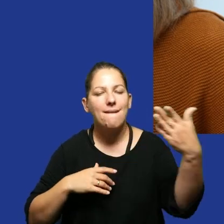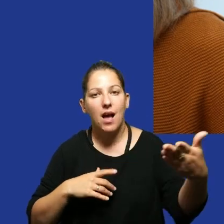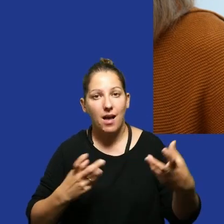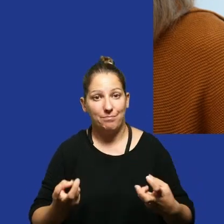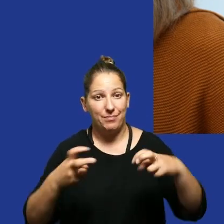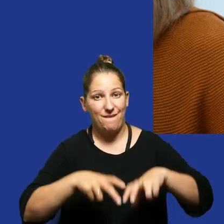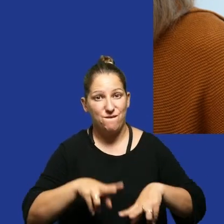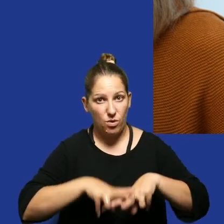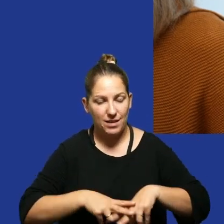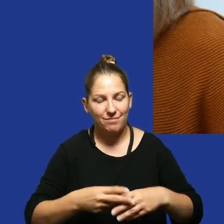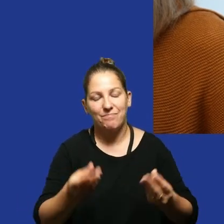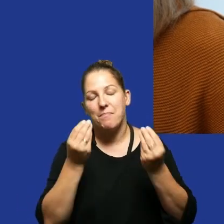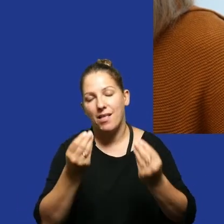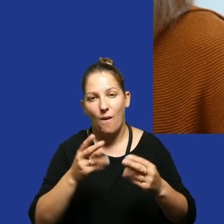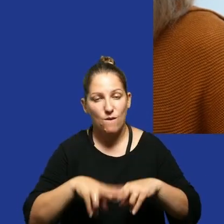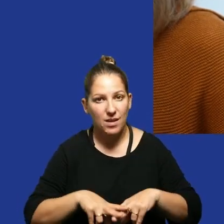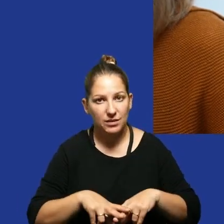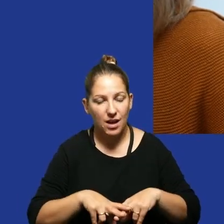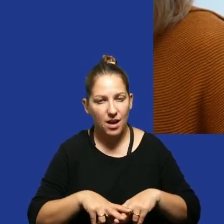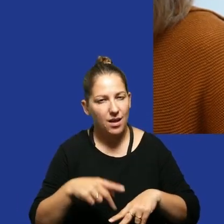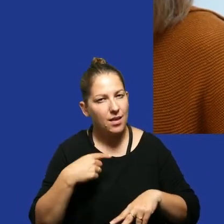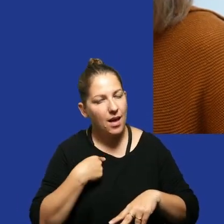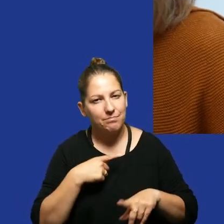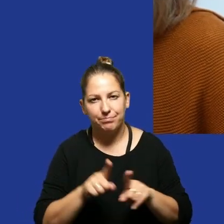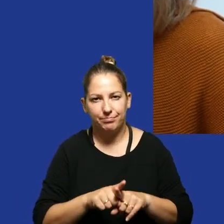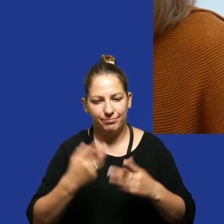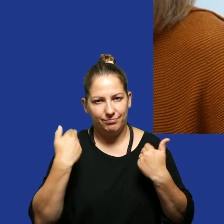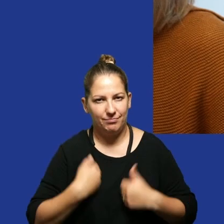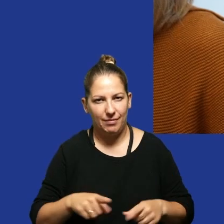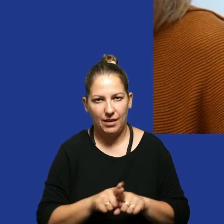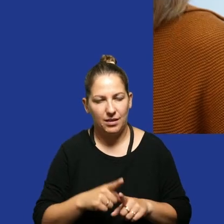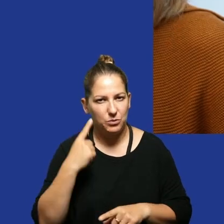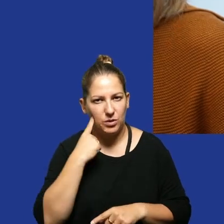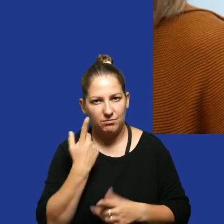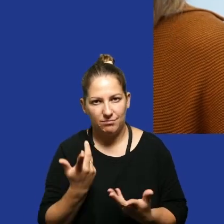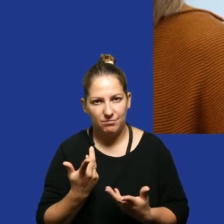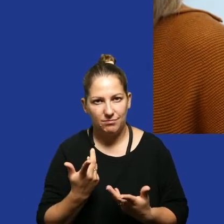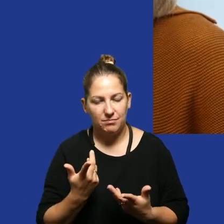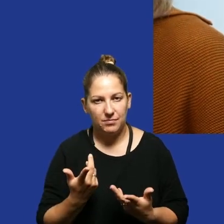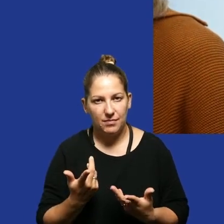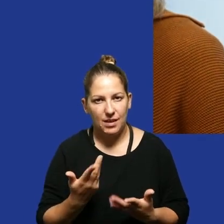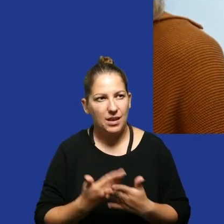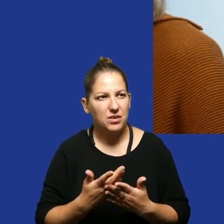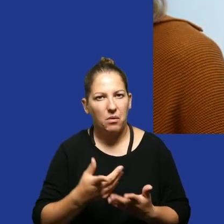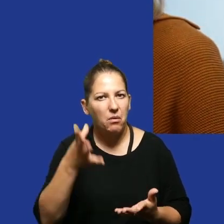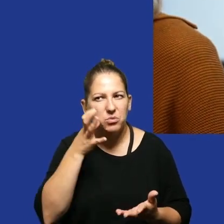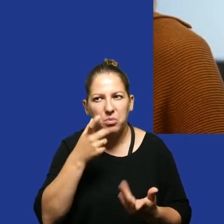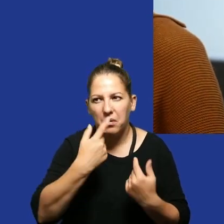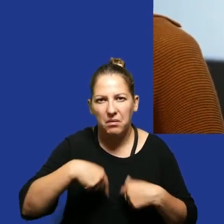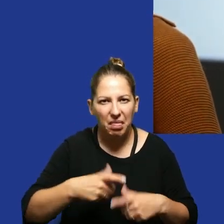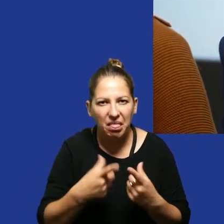założyliście fundację, jesteście wspaniałą fundacją. Ja bym słyszał siebie. Jeszcze bym dodał, przecież mamy rację. Dlaczego nas nie słuchają?